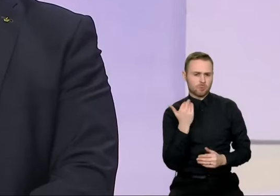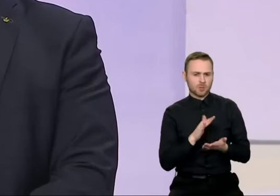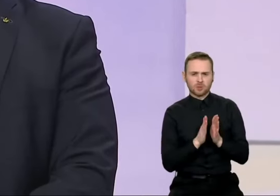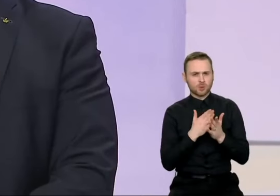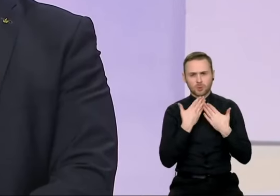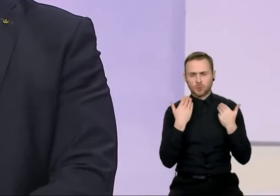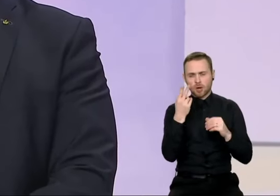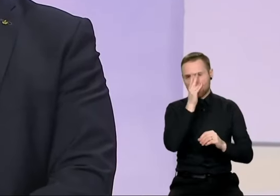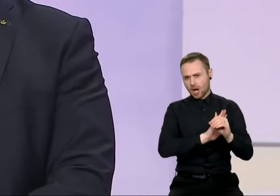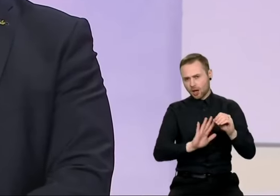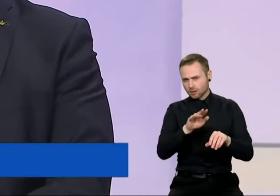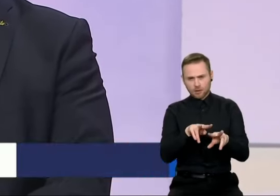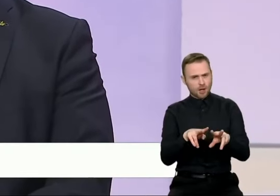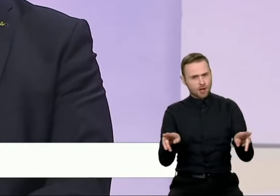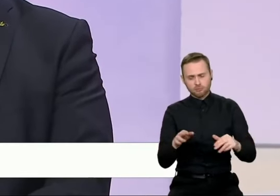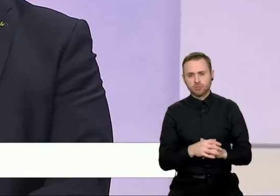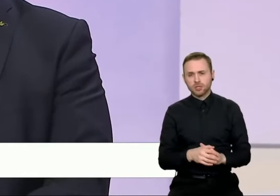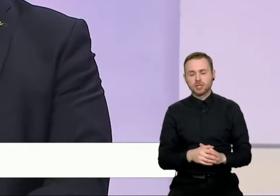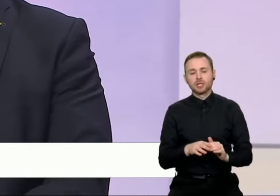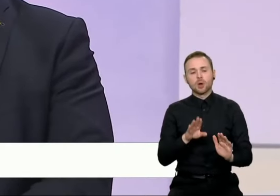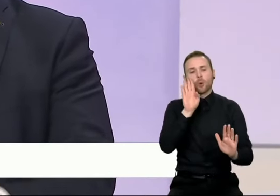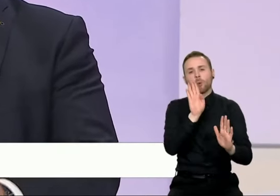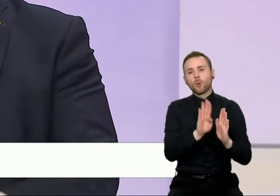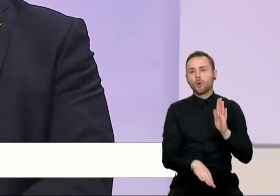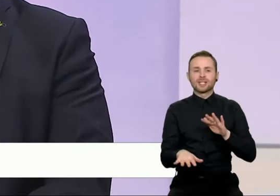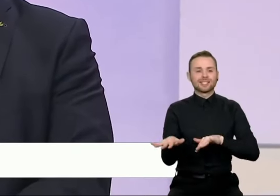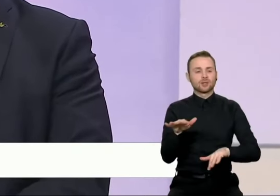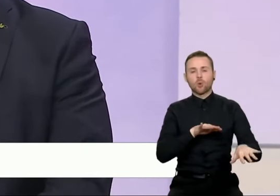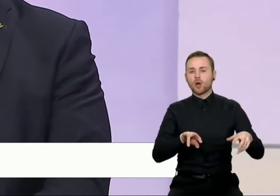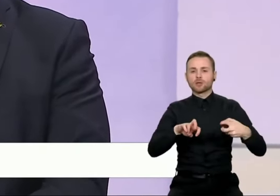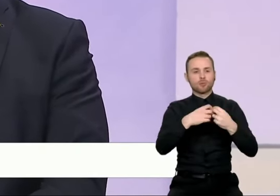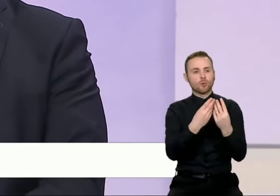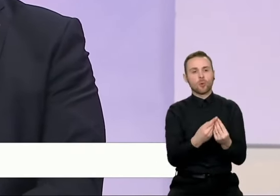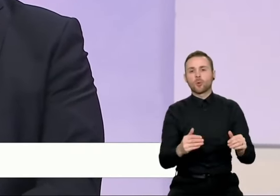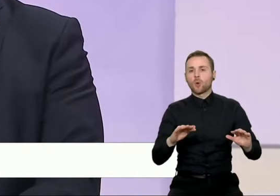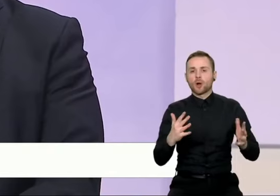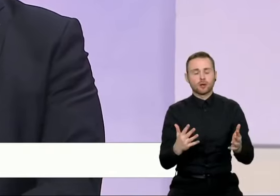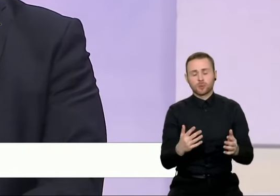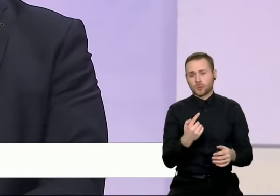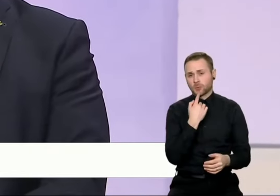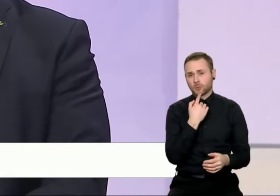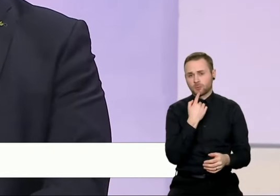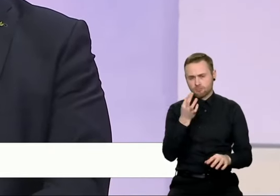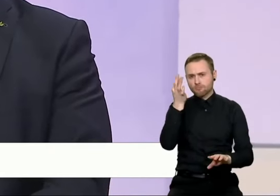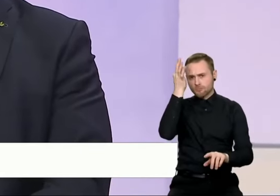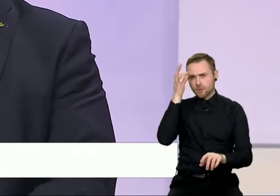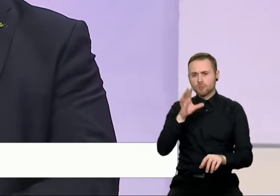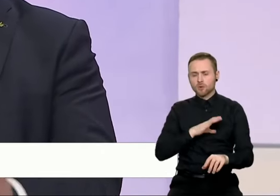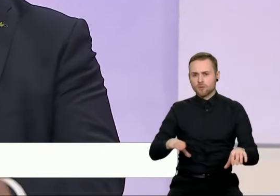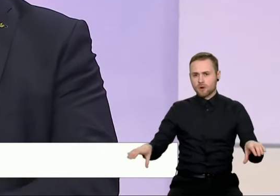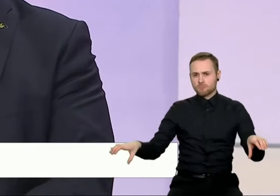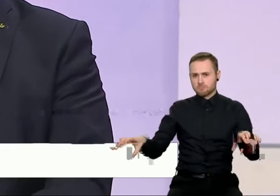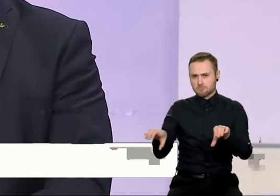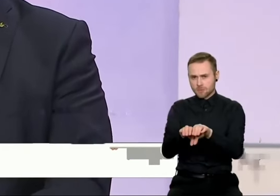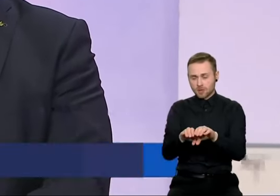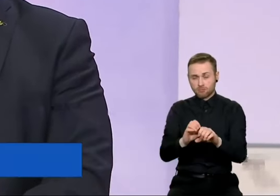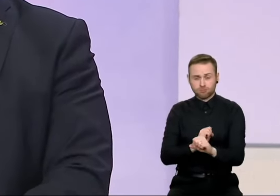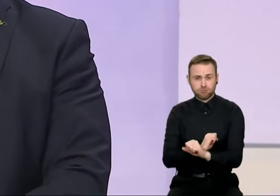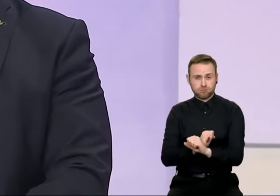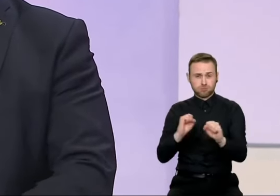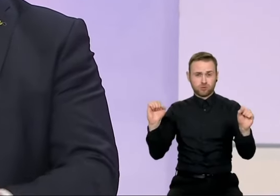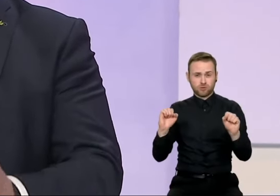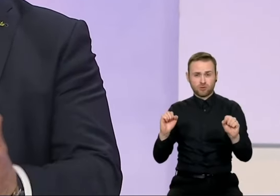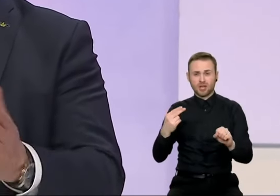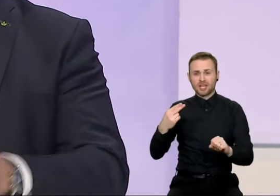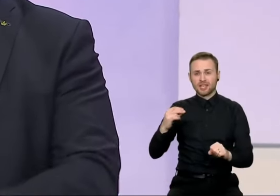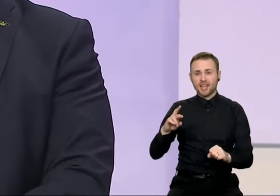visą Lietuvą. Krizinių situacijų valdymas yra Lietuvos problema. Prisiminkim, tarkim, trūkus į vamsdį ir paralaiko tekėjusias nuotekas į